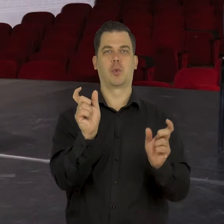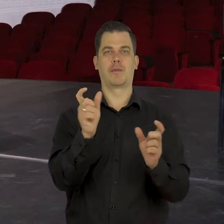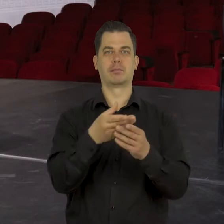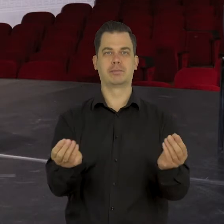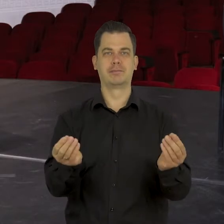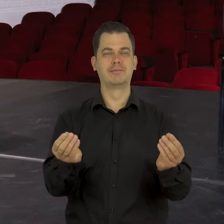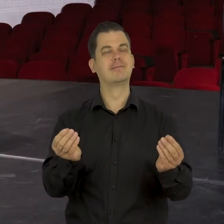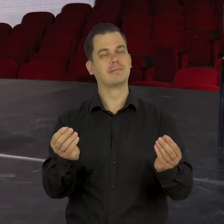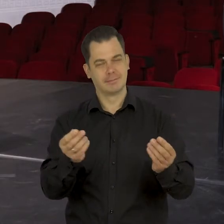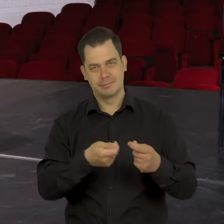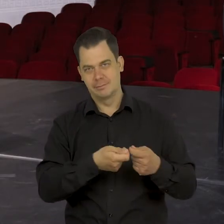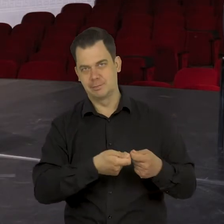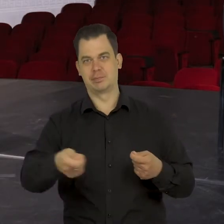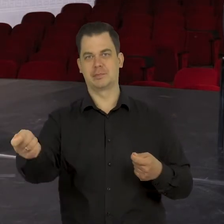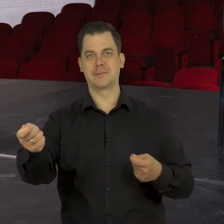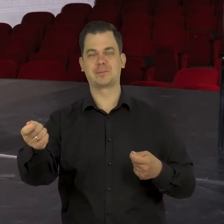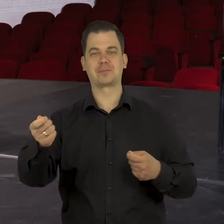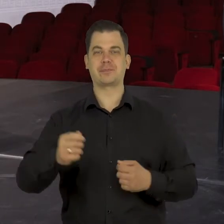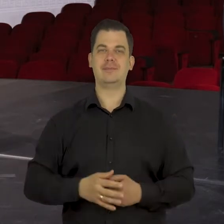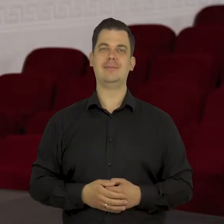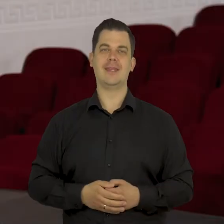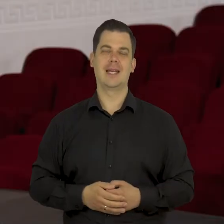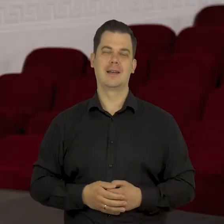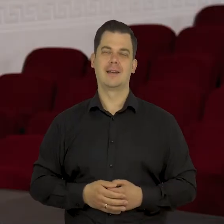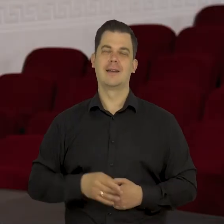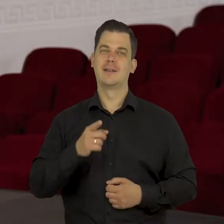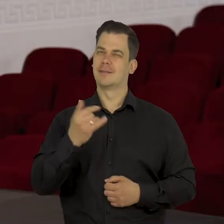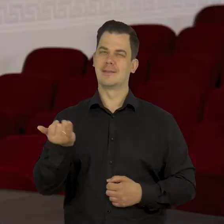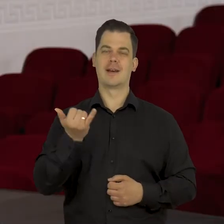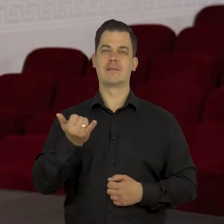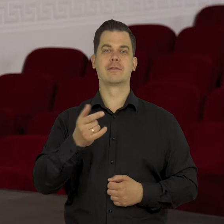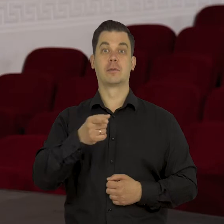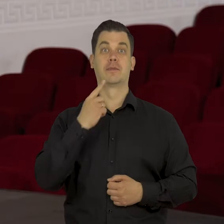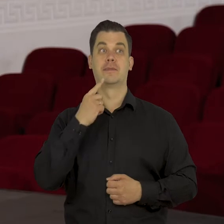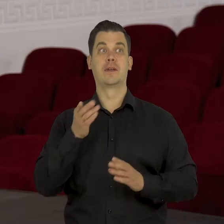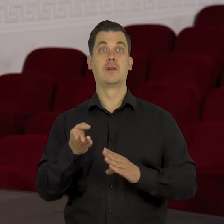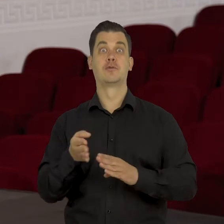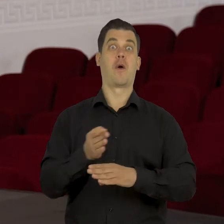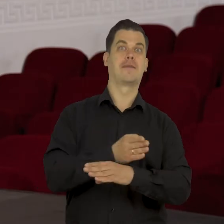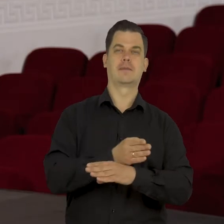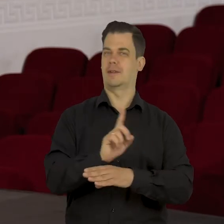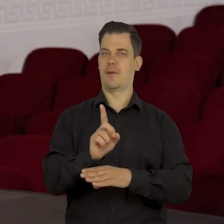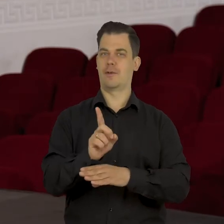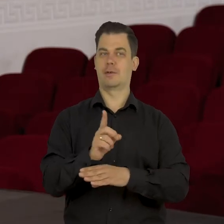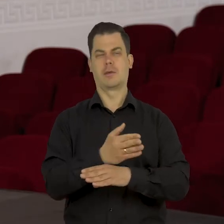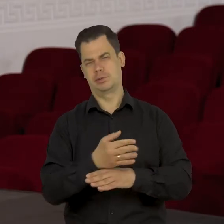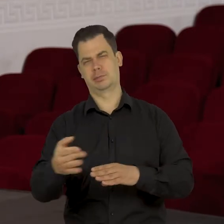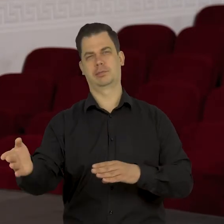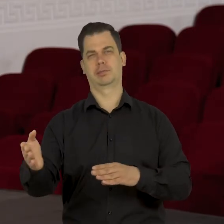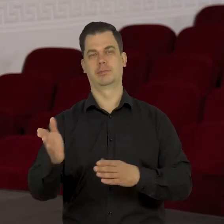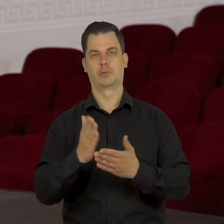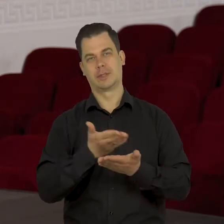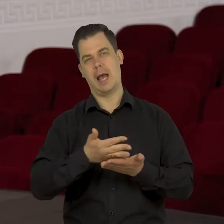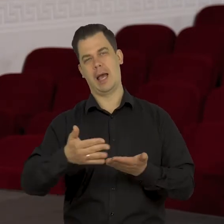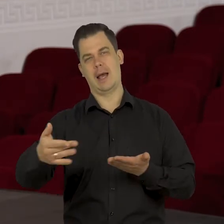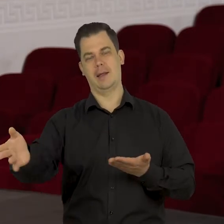właściwych torach i to będzie szło w pewnym kierunku. Nie jest zasada, że się nie cofa aktora. Czegoś nie powiedział, wyleciało